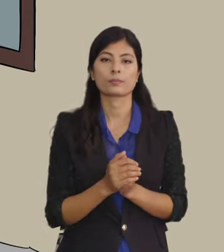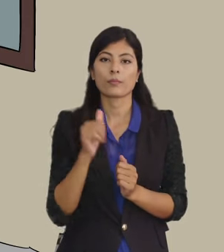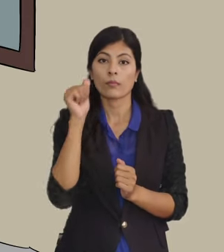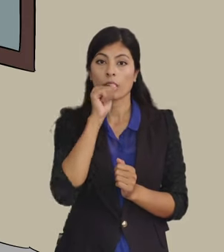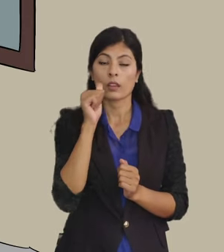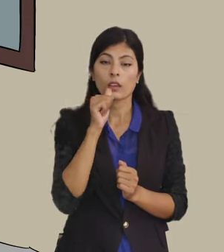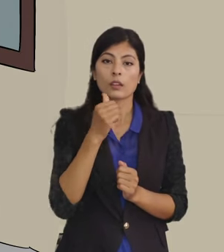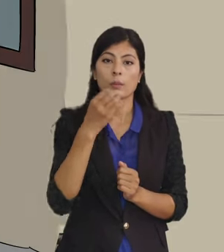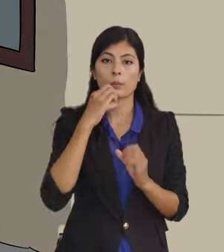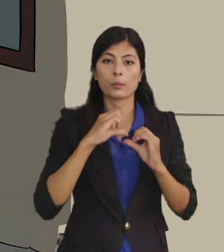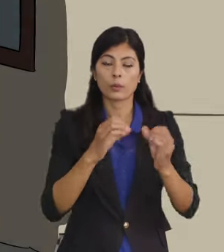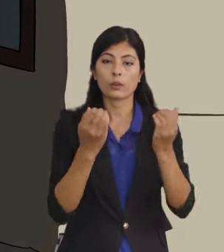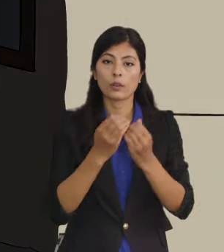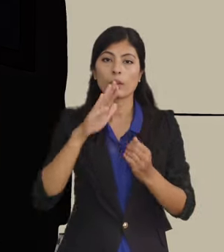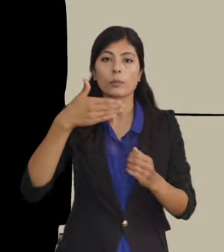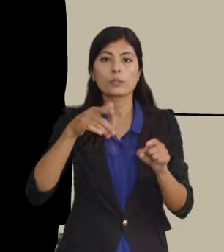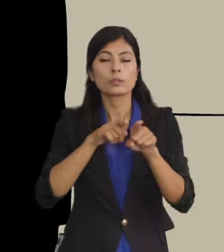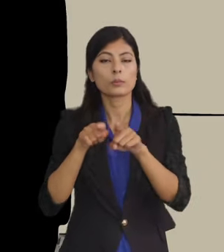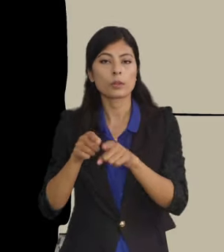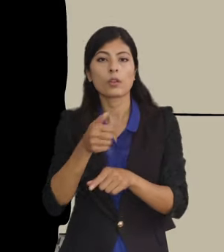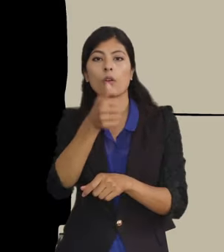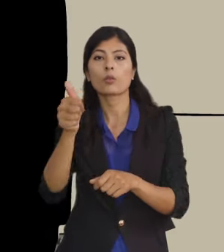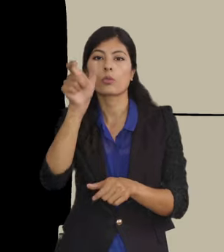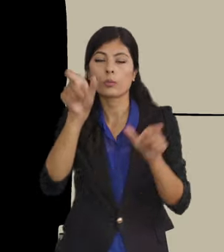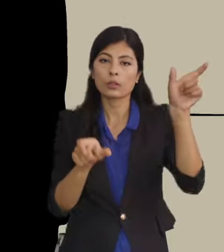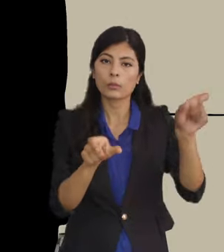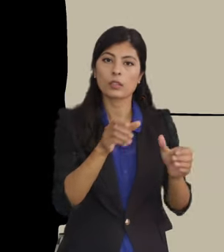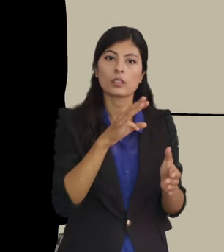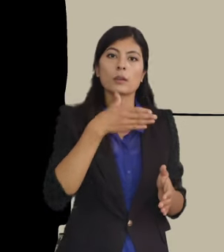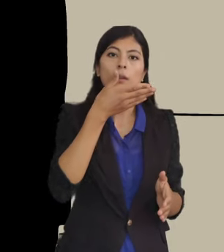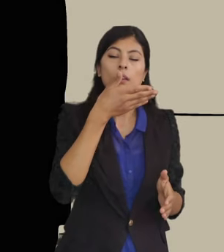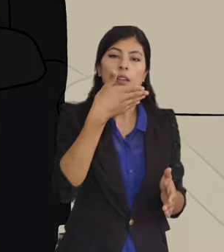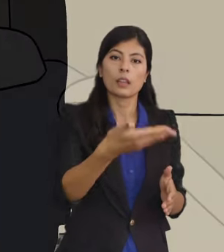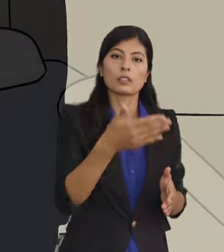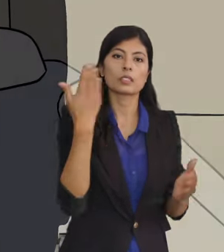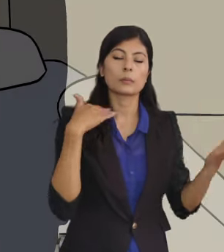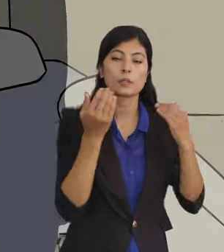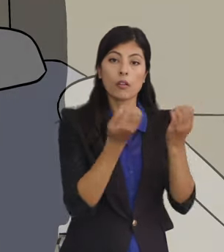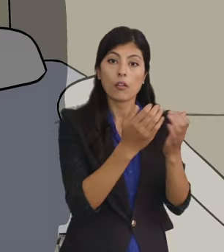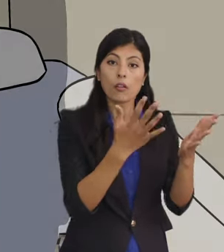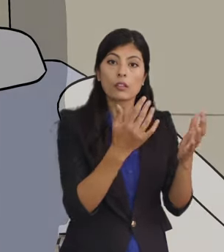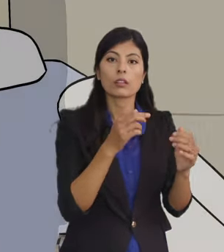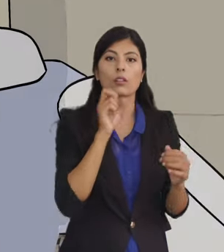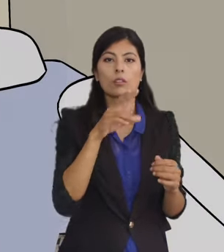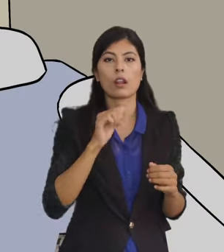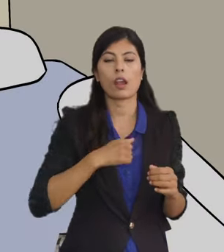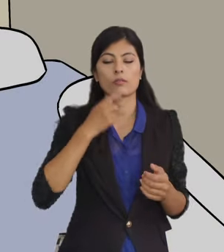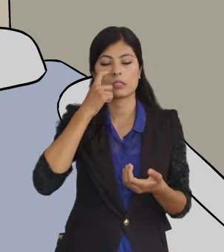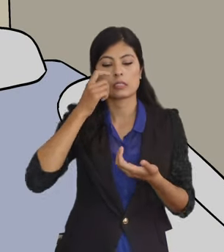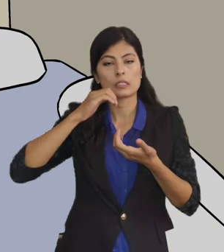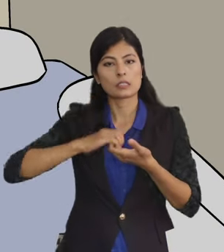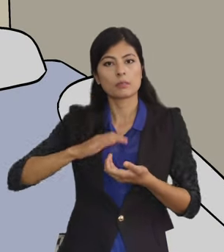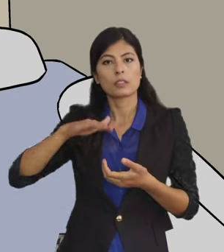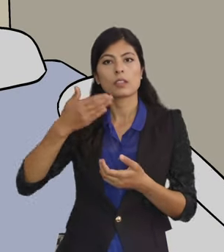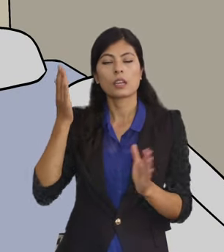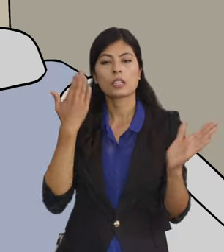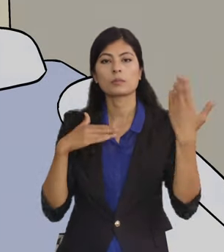मादक पदार्थ सेवन गरे पने अन्ने बेक्ति माती हिमसा गरदेन तर अपनो घरको पत्नी माती हिम्षा